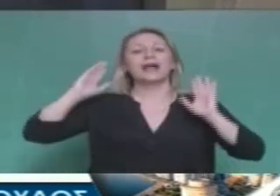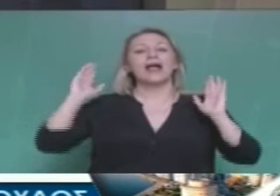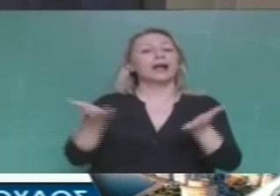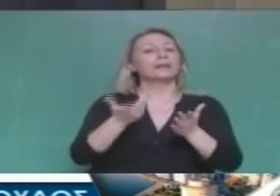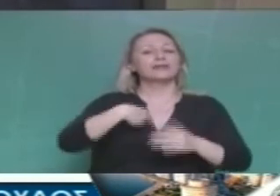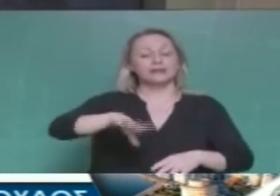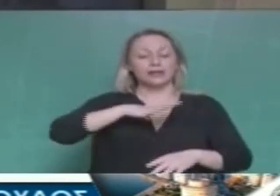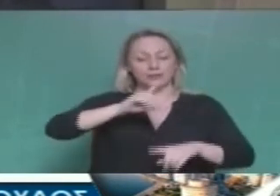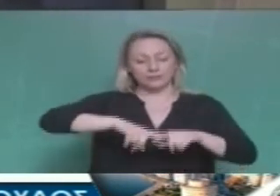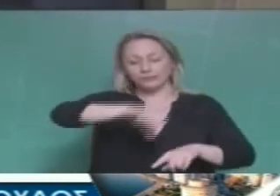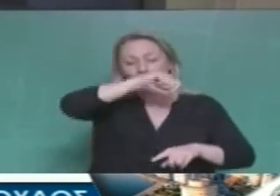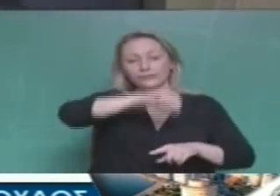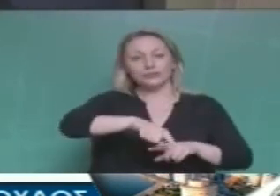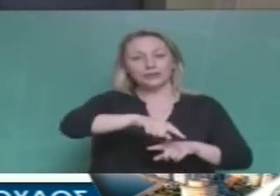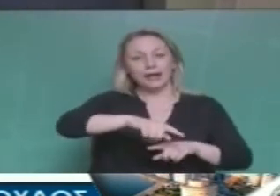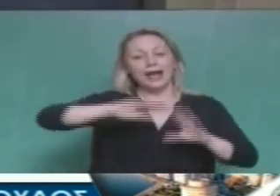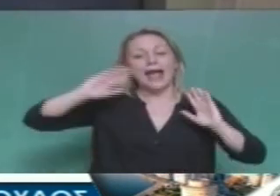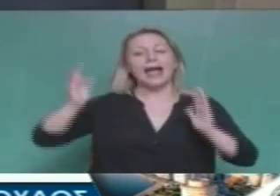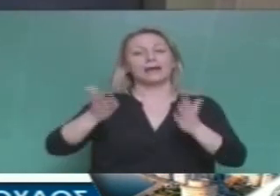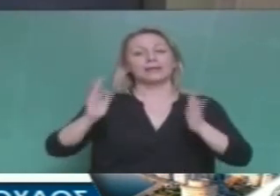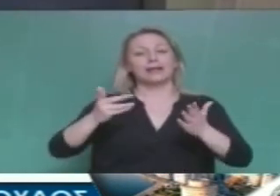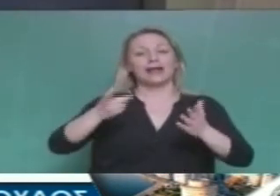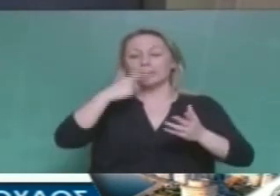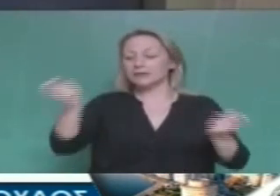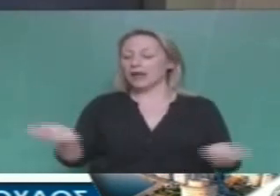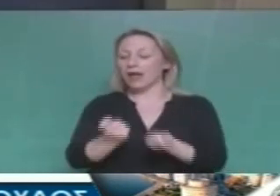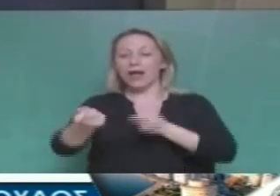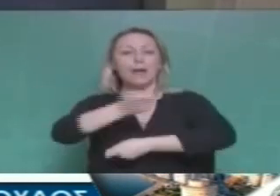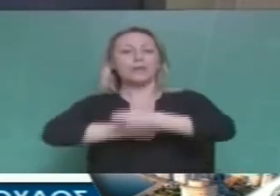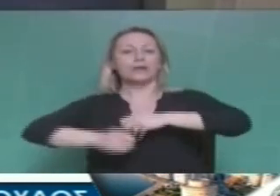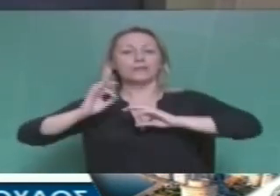στην πολιτική σε κάθε περίπτωση business και κέρδη